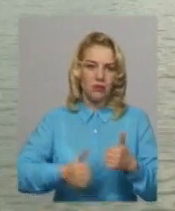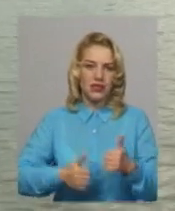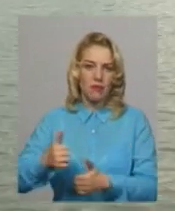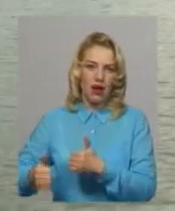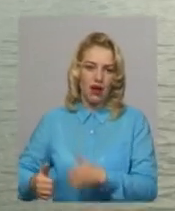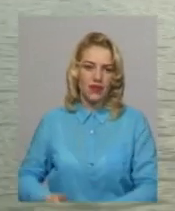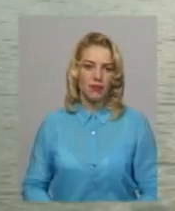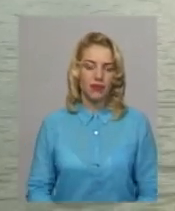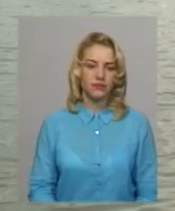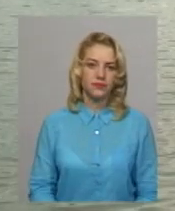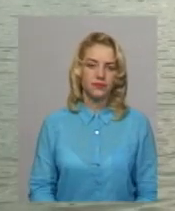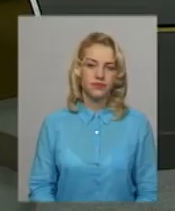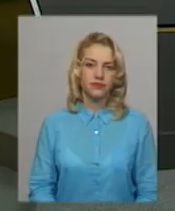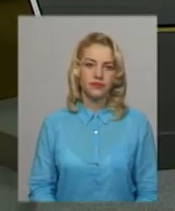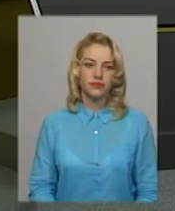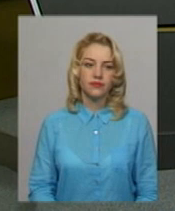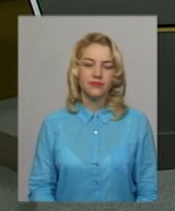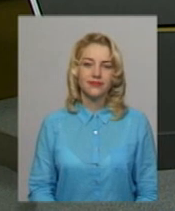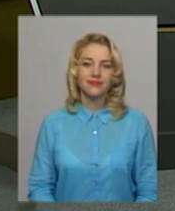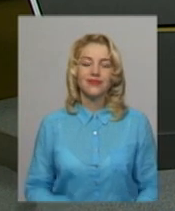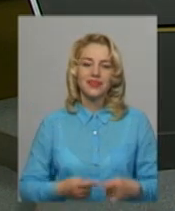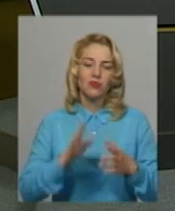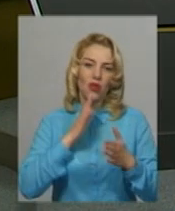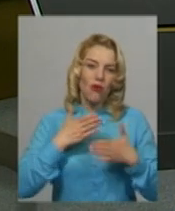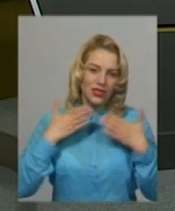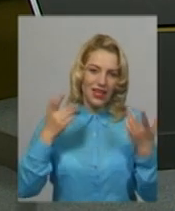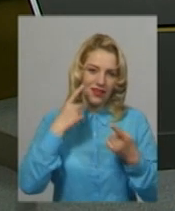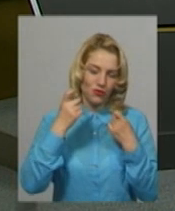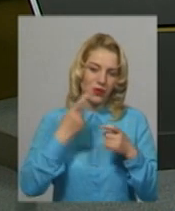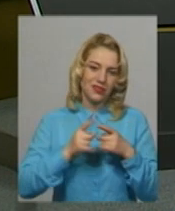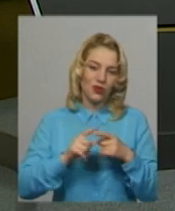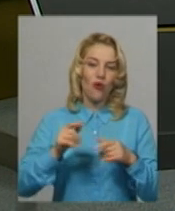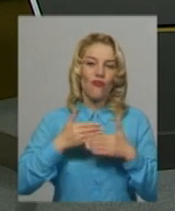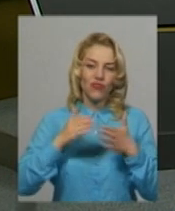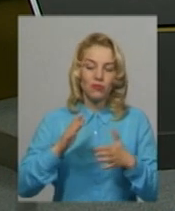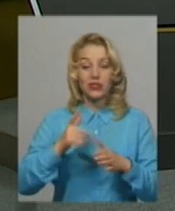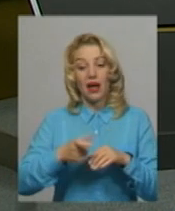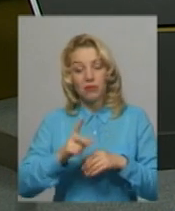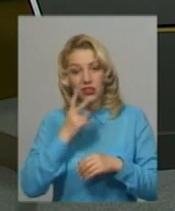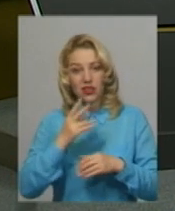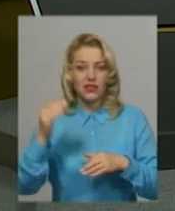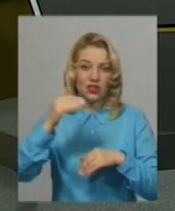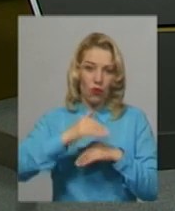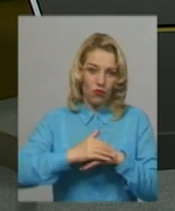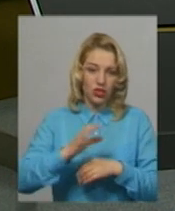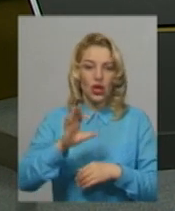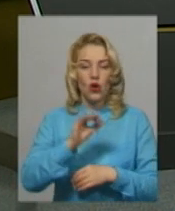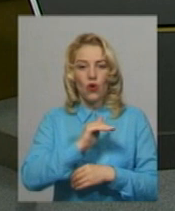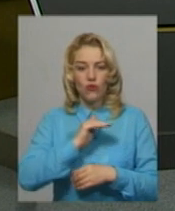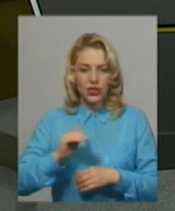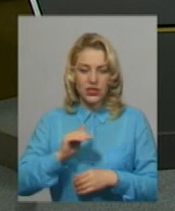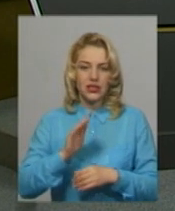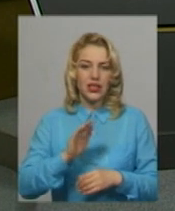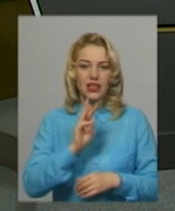Мовчан, Новини, Поділля, Центр. Це була остання інформація цього випуску. Більше дивіться на нашому офіційному сайті та сторінці у